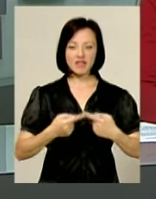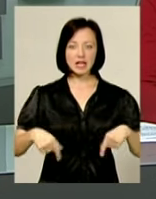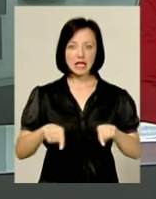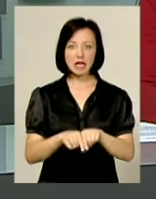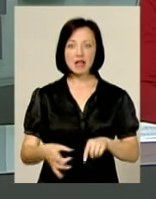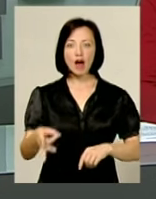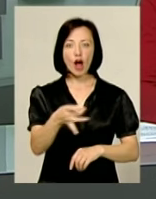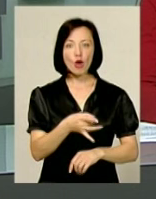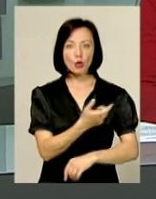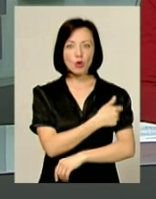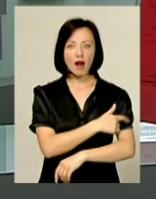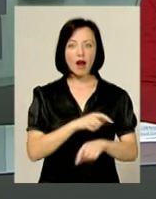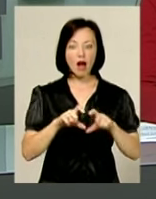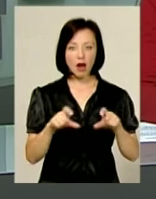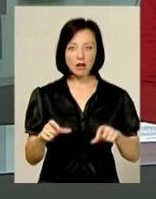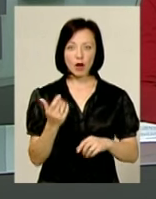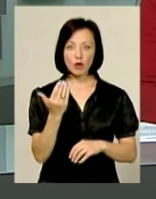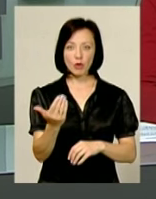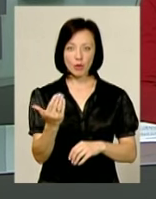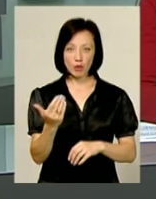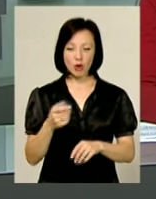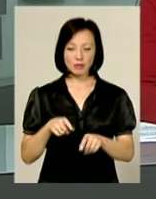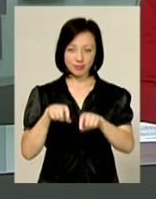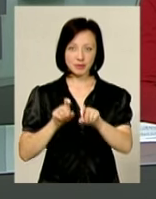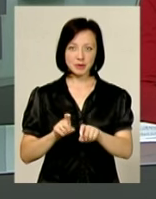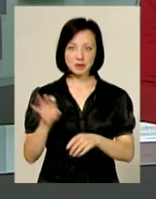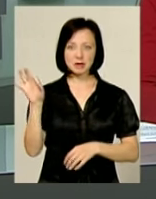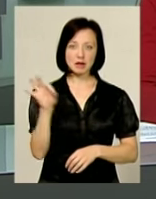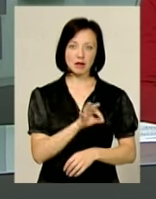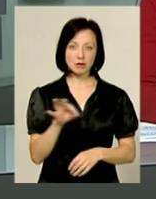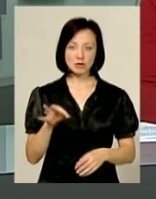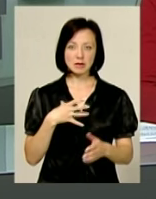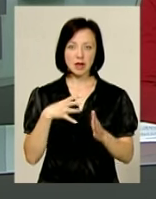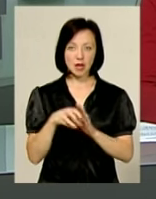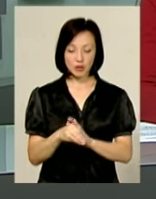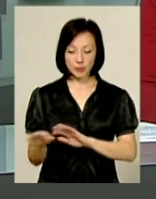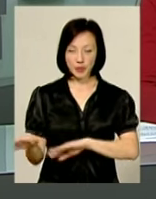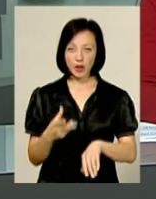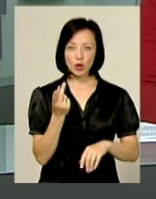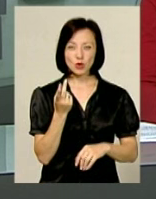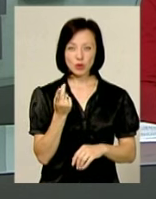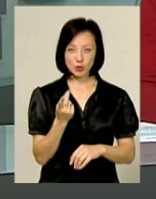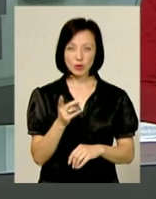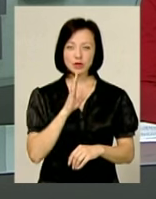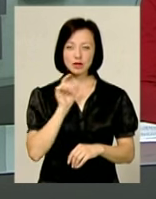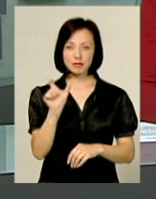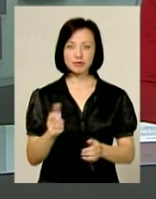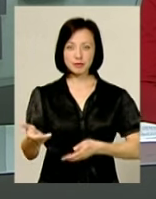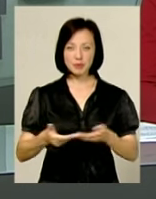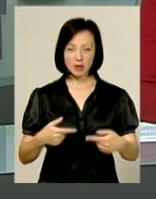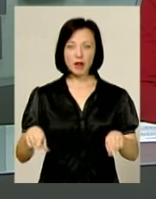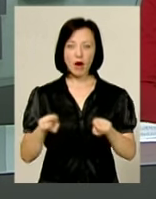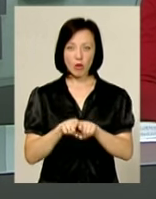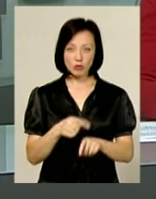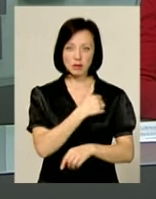лікарні. А от його пасажир від травми загинув на місці аварії. Отримала травму і місцева жителька, яка проходила тротуаром